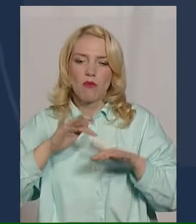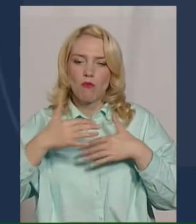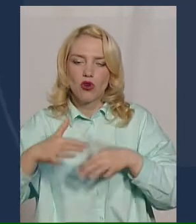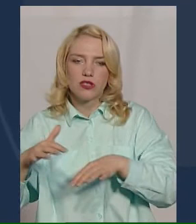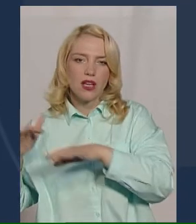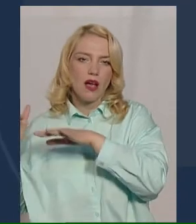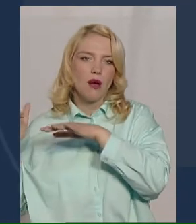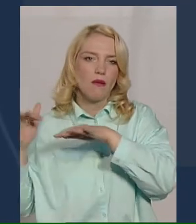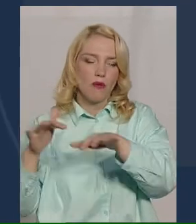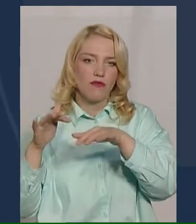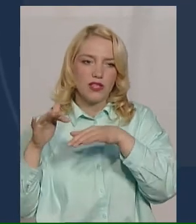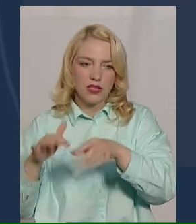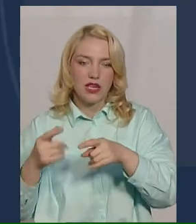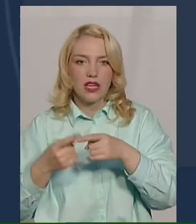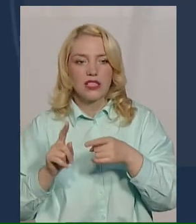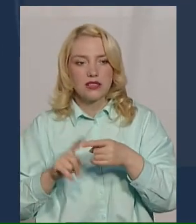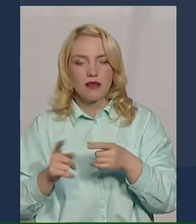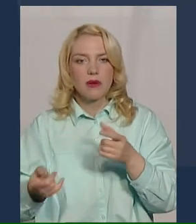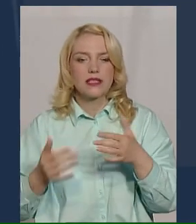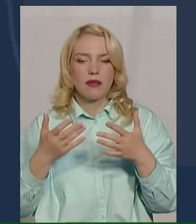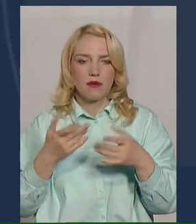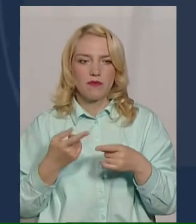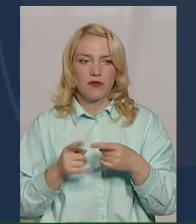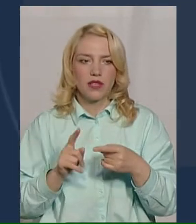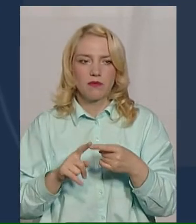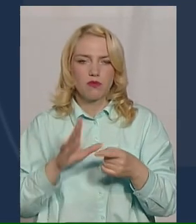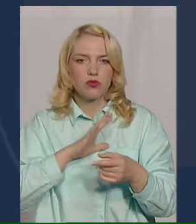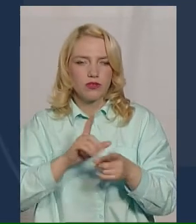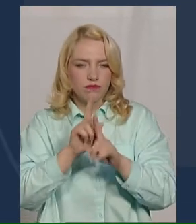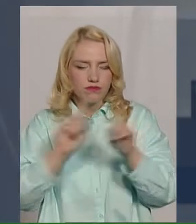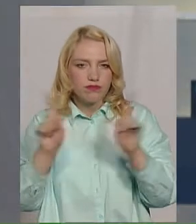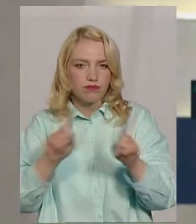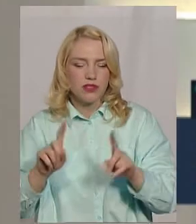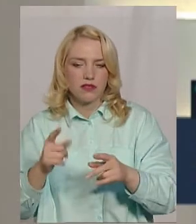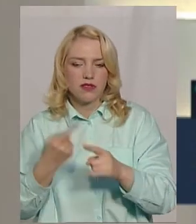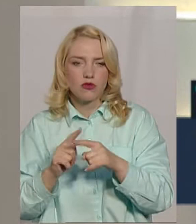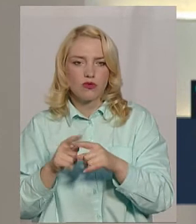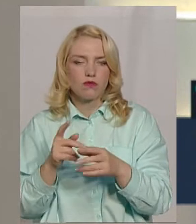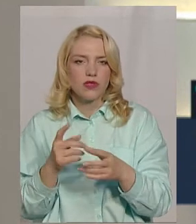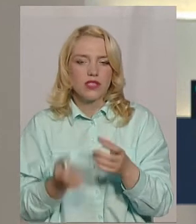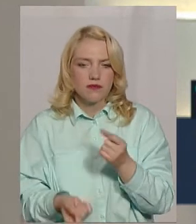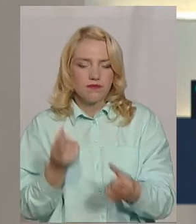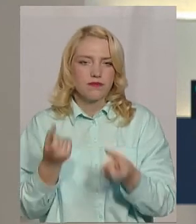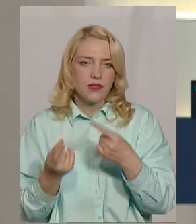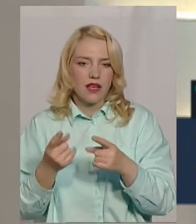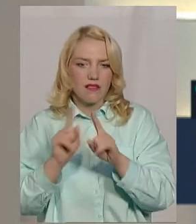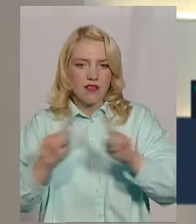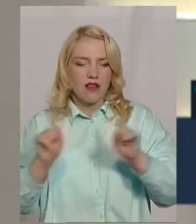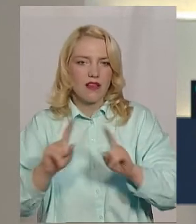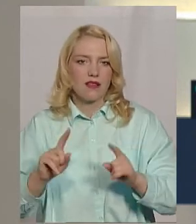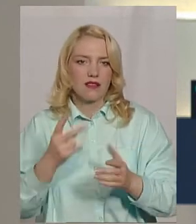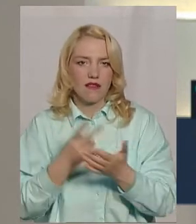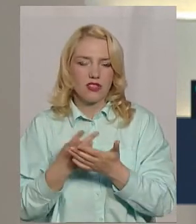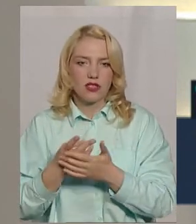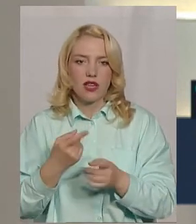посилювало цю нестабільність і сприяли виникненню сильних конвенційних явищ. За даними метастанцією області,